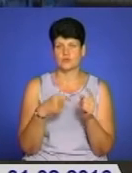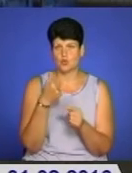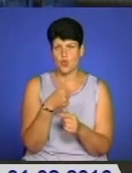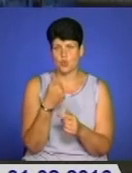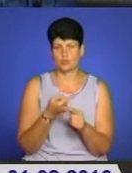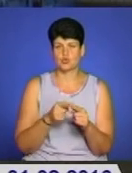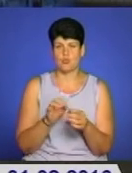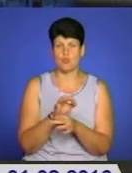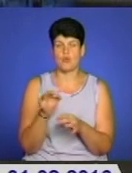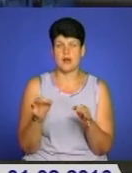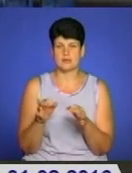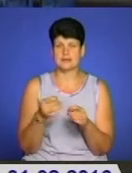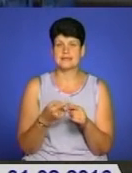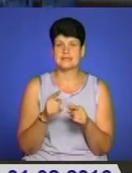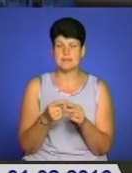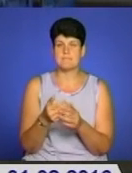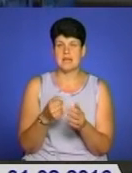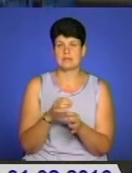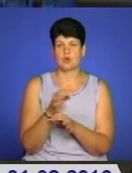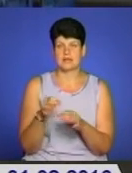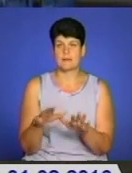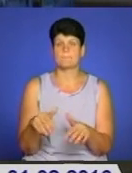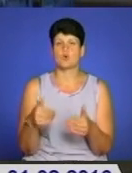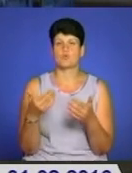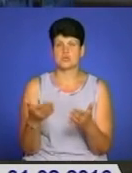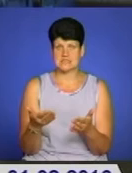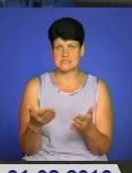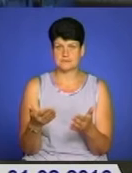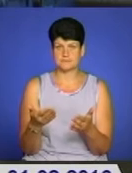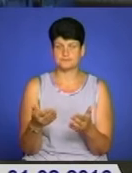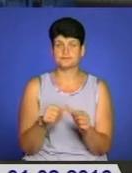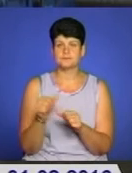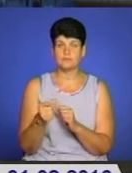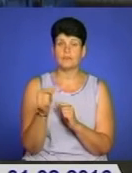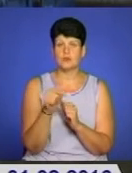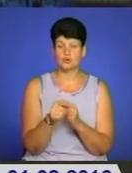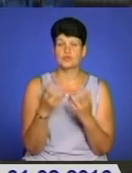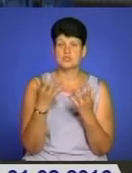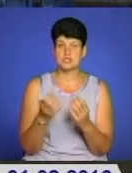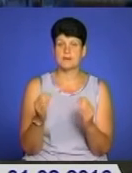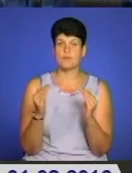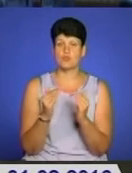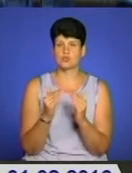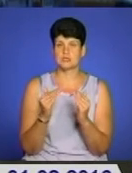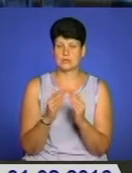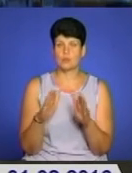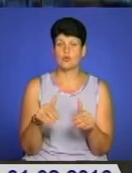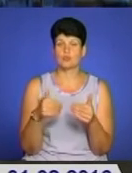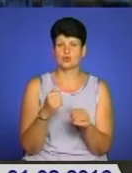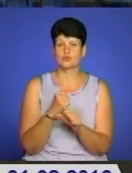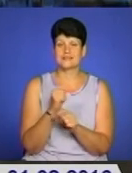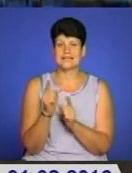даному проєкту. Це є передпроєктна пропозиція. Крім того, ще по будинку ми пропонуємо провести